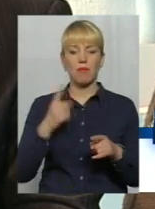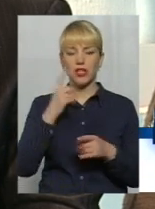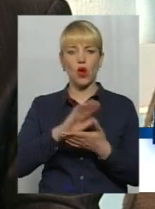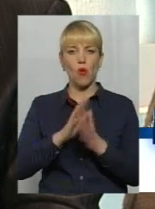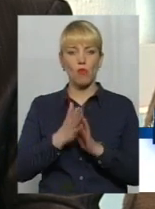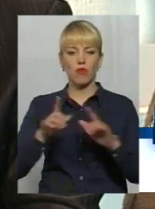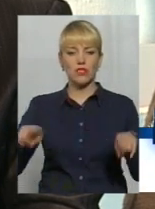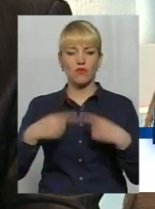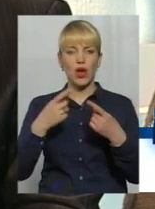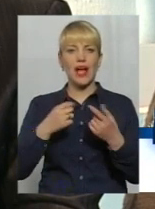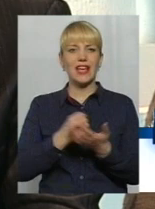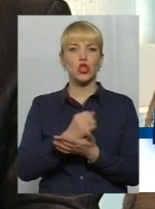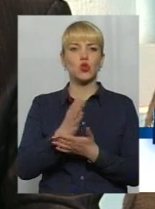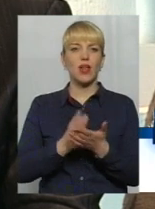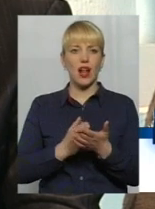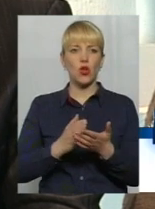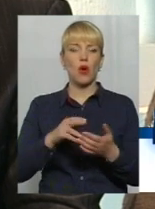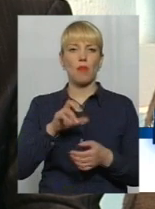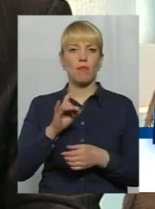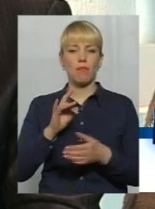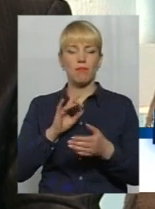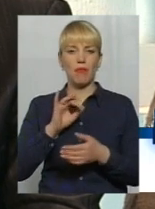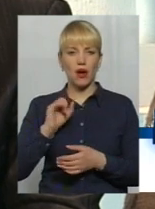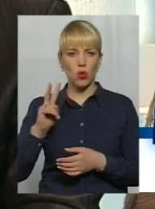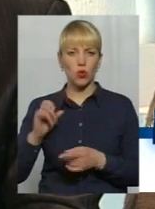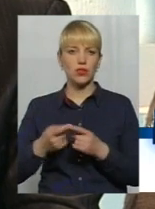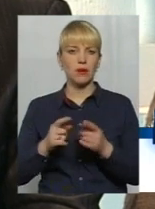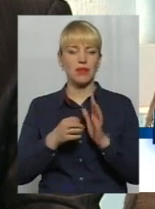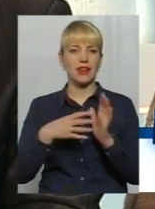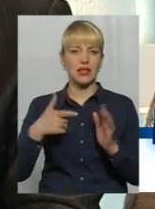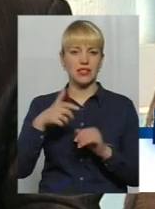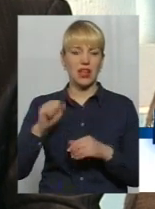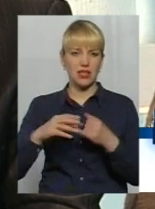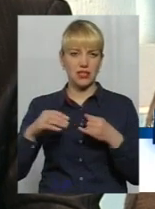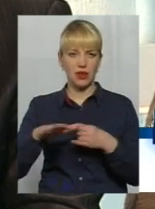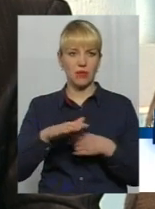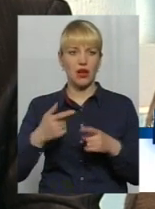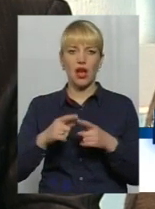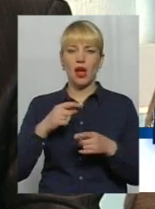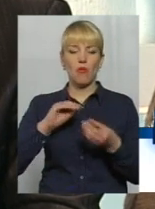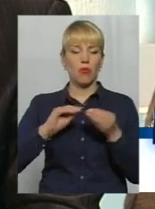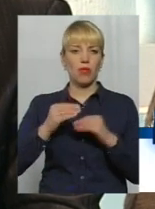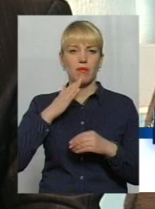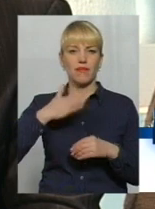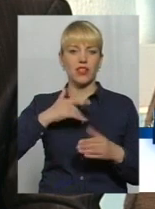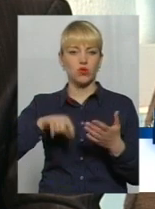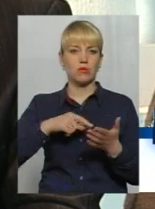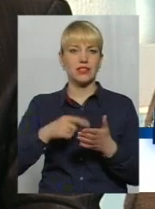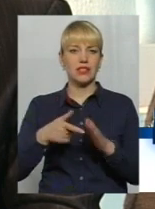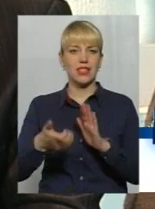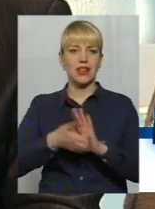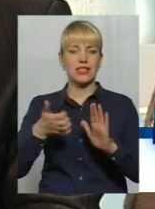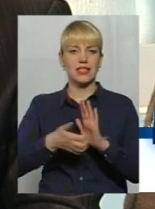парку – це 15 гектарів земельної ділянки. Ми знаємо, що найбільша і найбалюча проблема у місті – це нестача таких великих